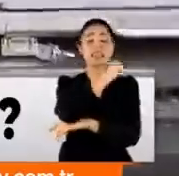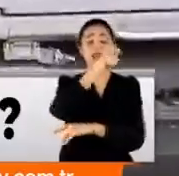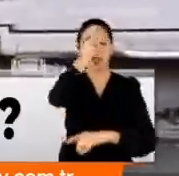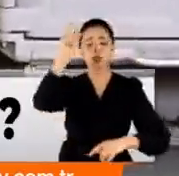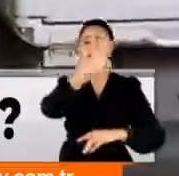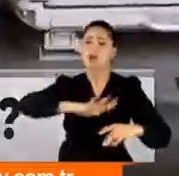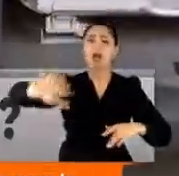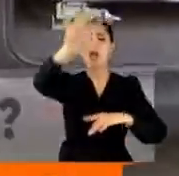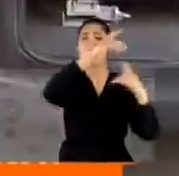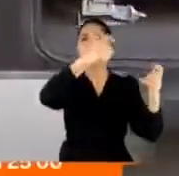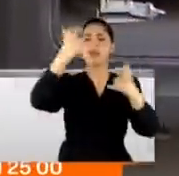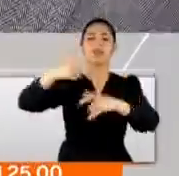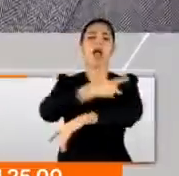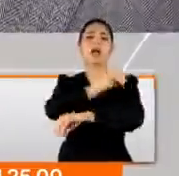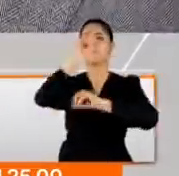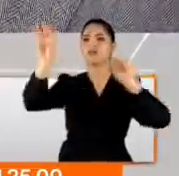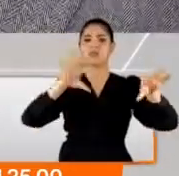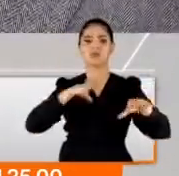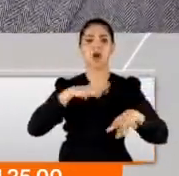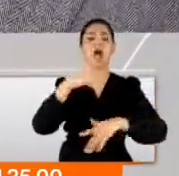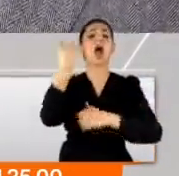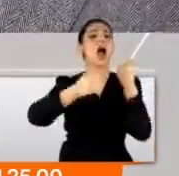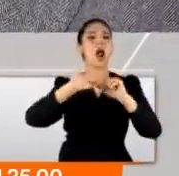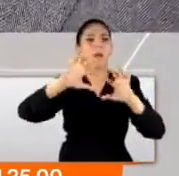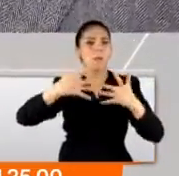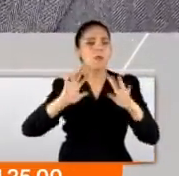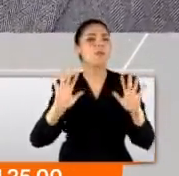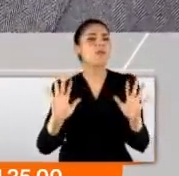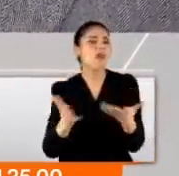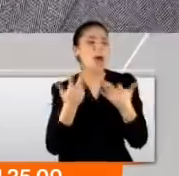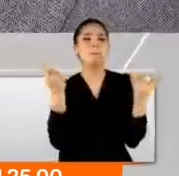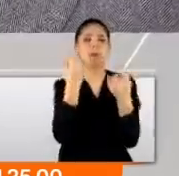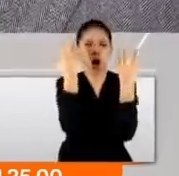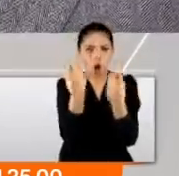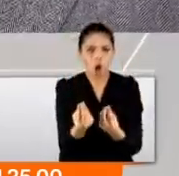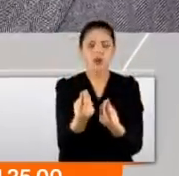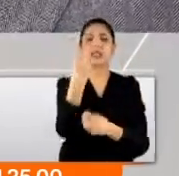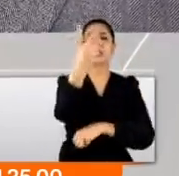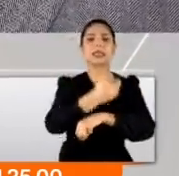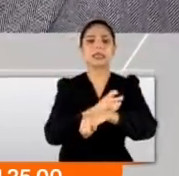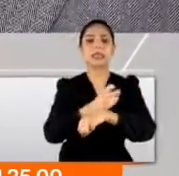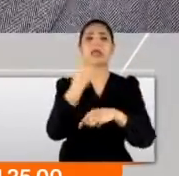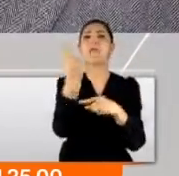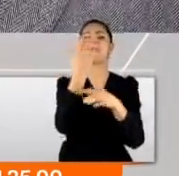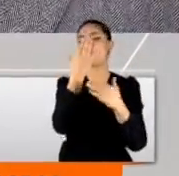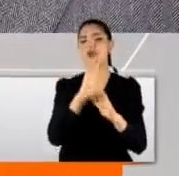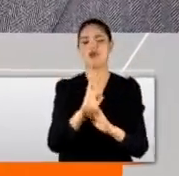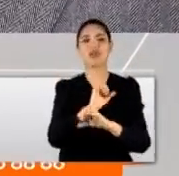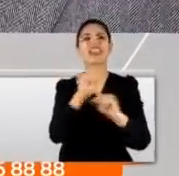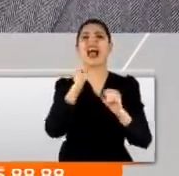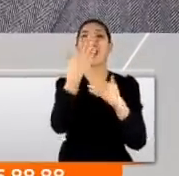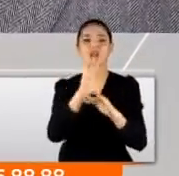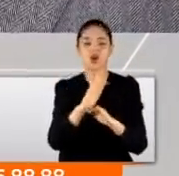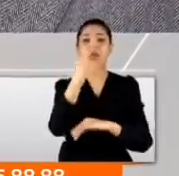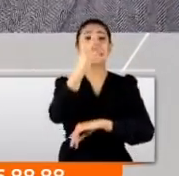dört bir yanına aşı dağıtacak. Aracın arızası veya herhangi bir durumunda zaten 2 saat kadar hiçbir şey olmayacaktır o aşıya.